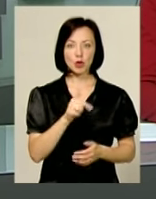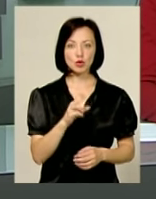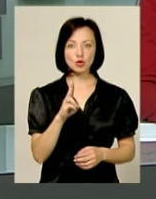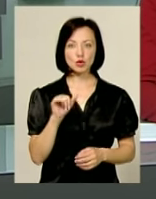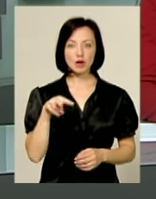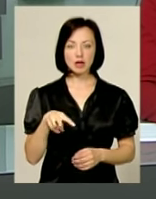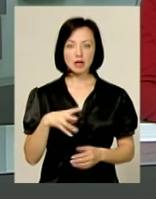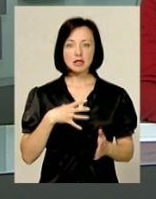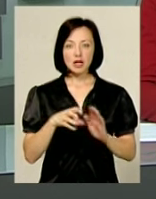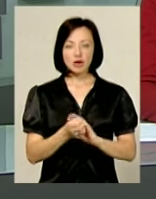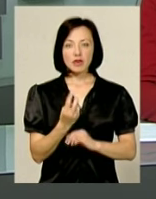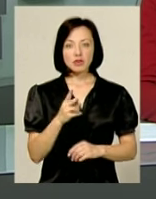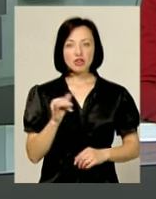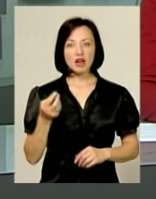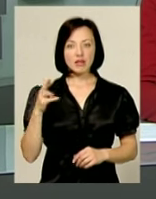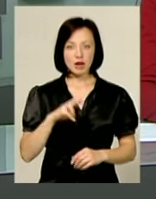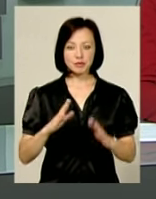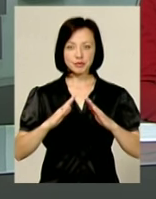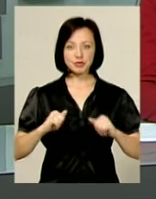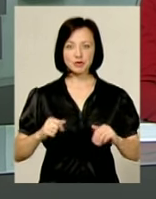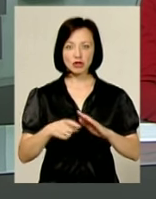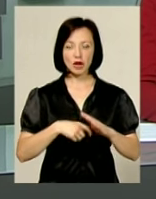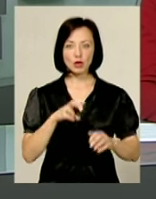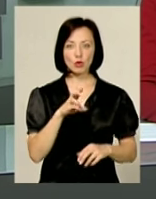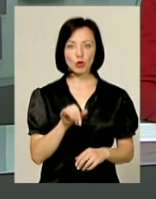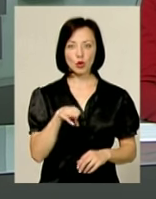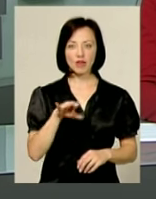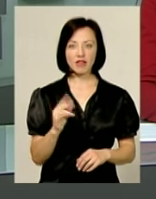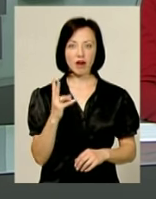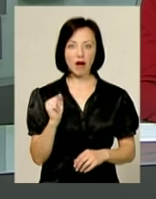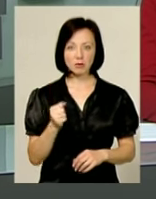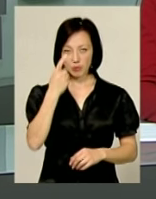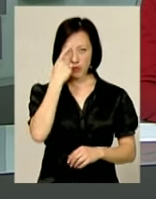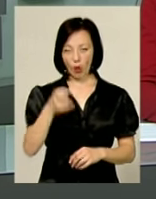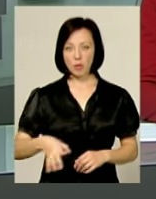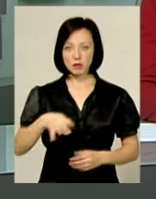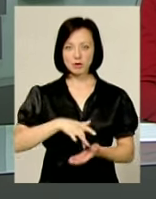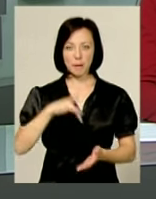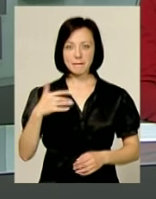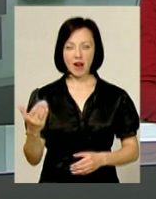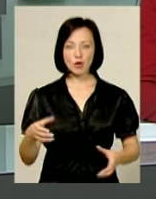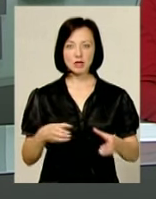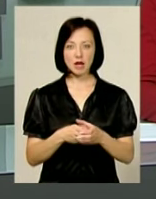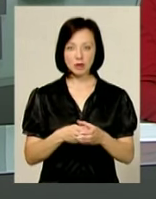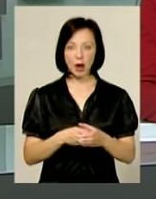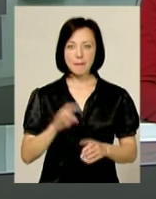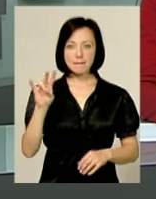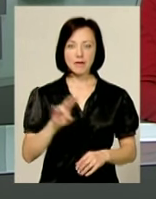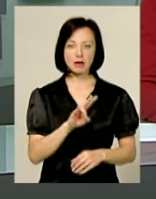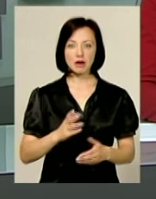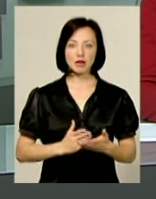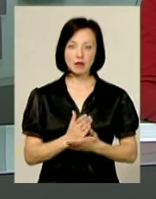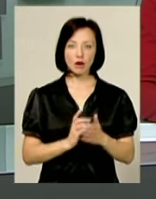12 червня під завалами шахти Бутівка. За повідомленням обласного осередку правого сектора, панахида за загиблим